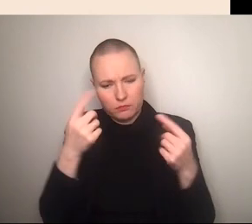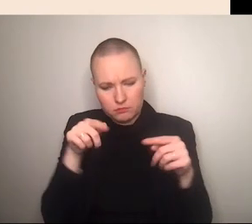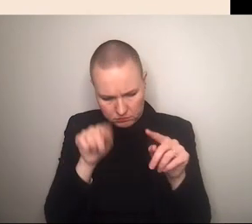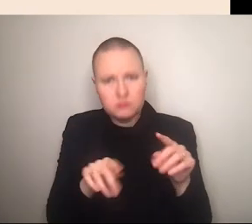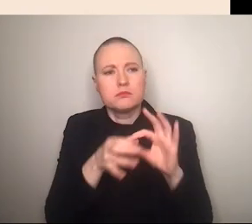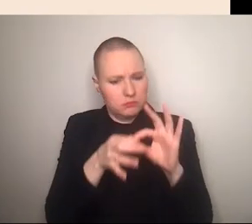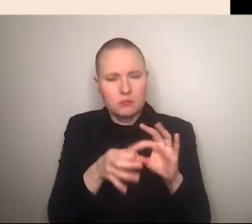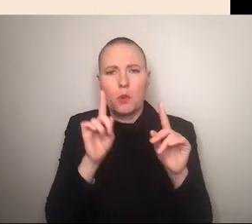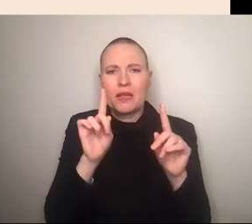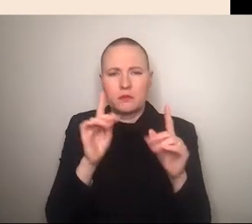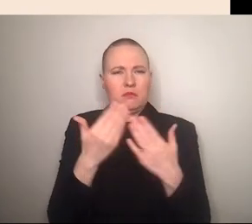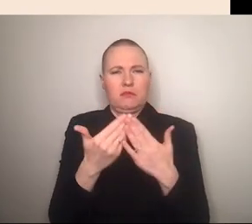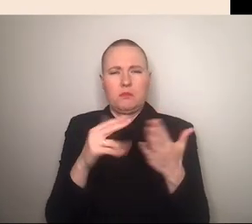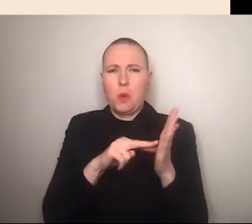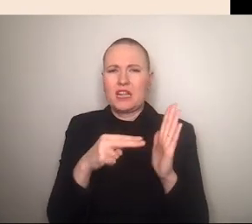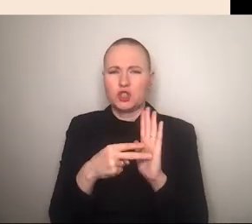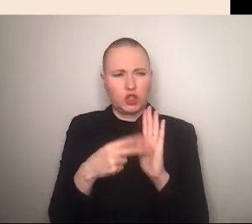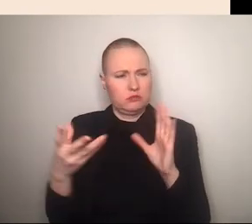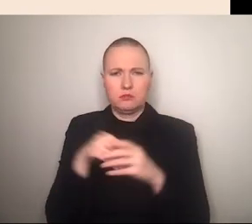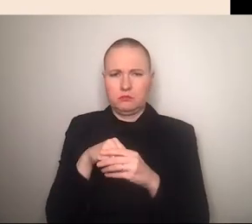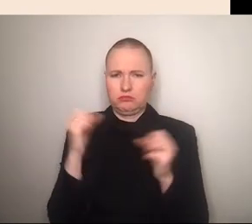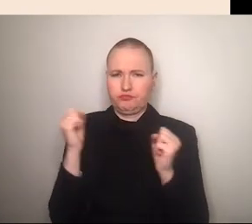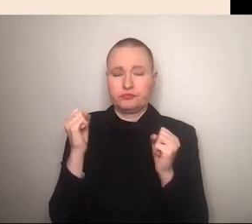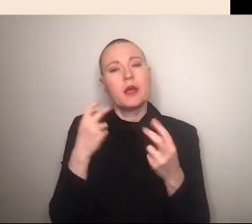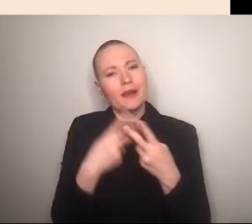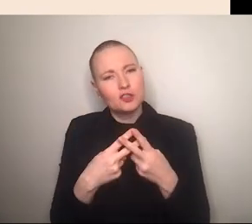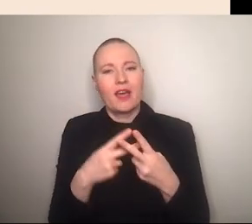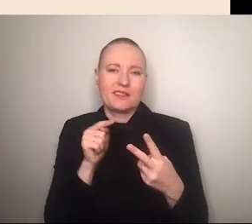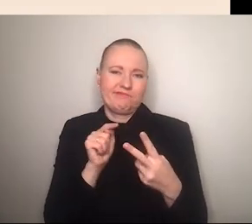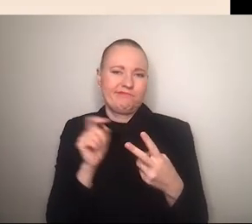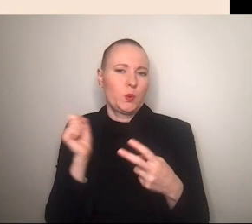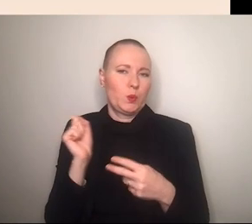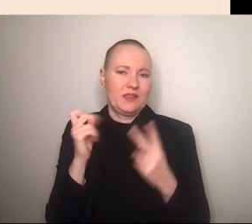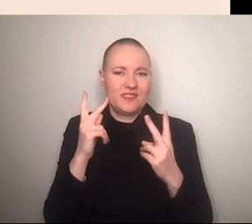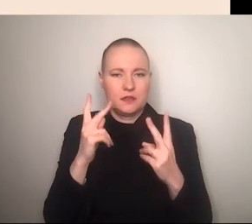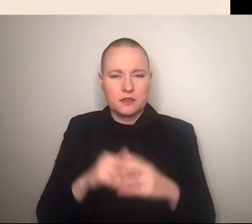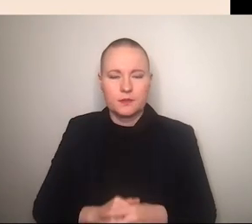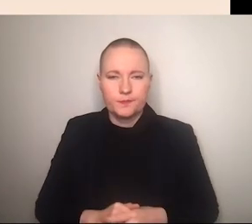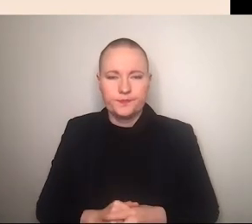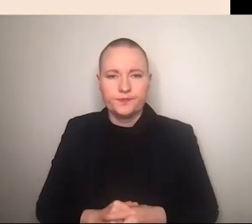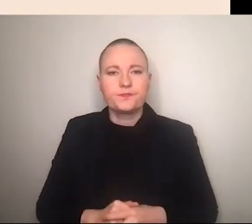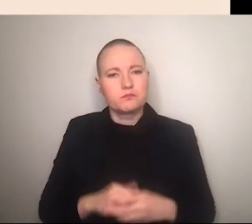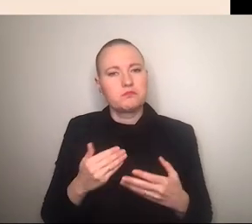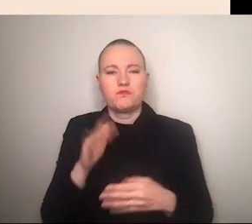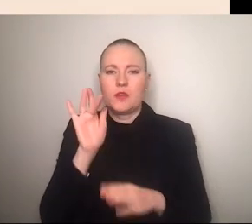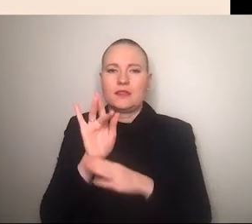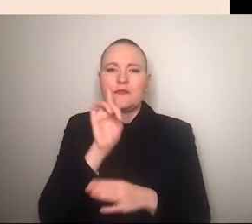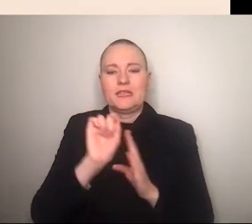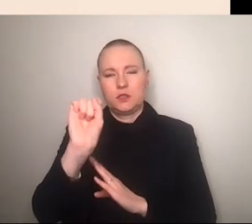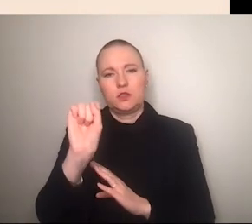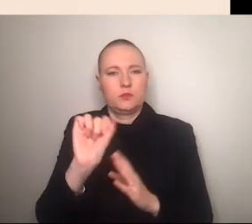aufweisen und hier spielen hashtags eben eine entscheidende rolle in diesem framing der antifeministischen position